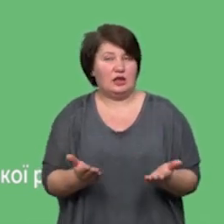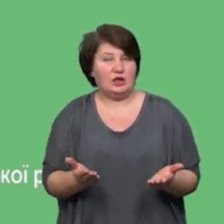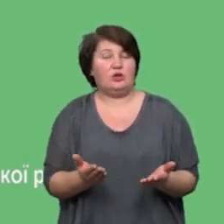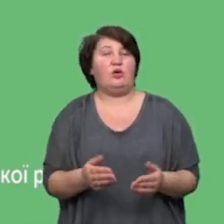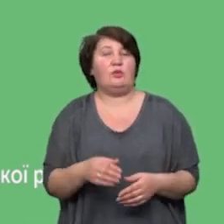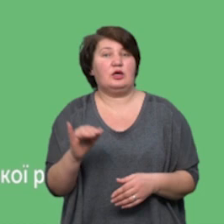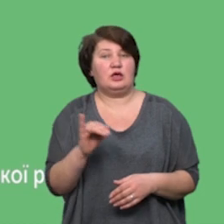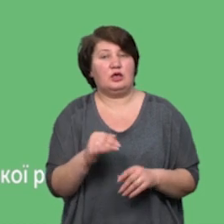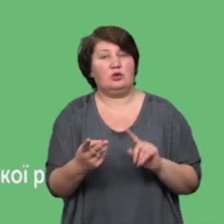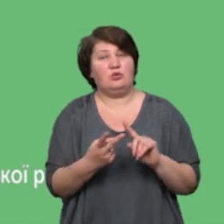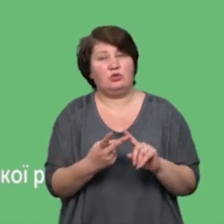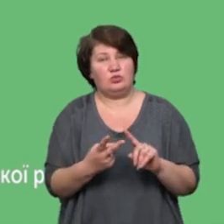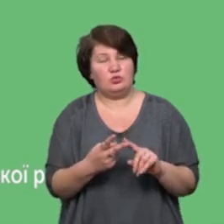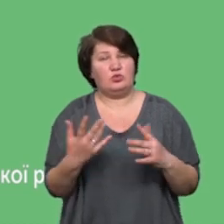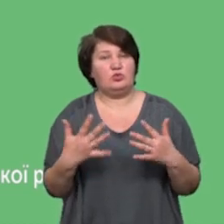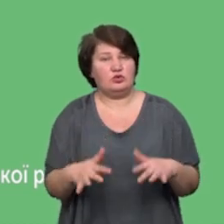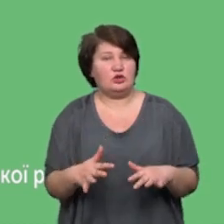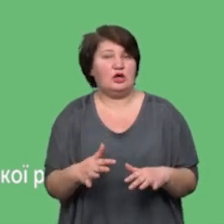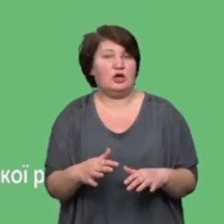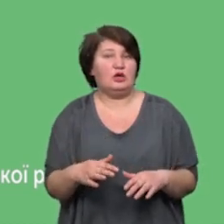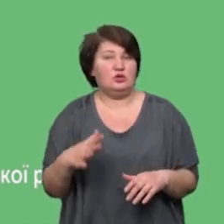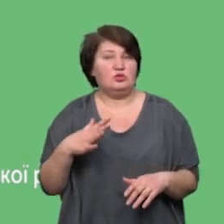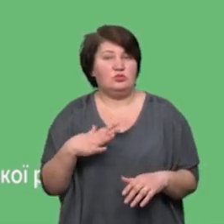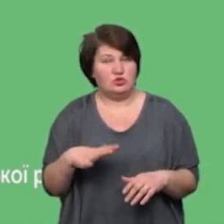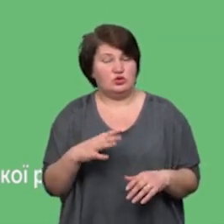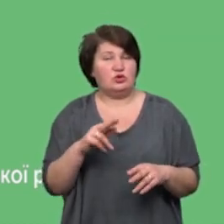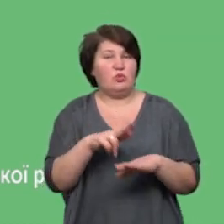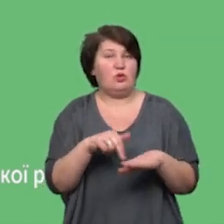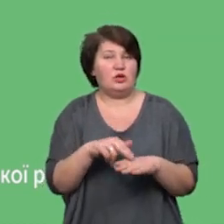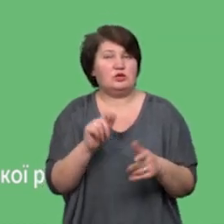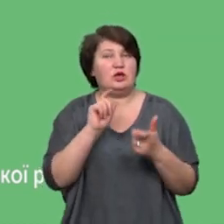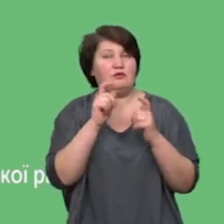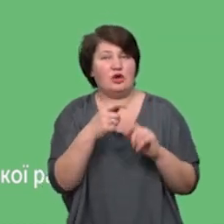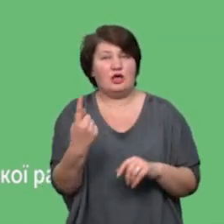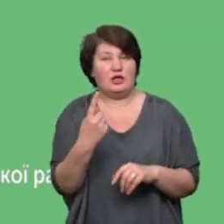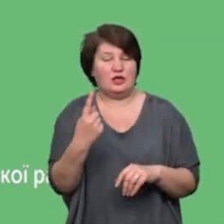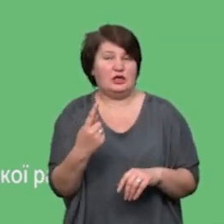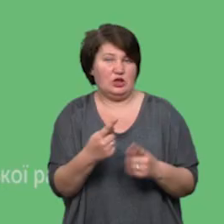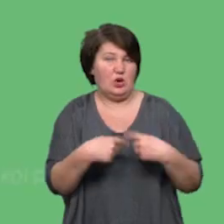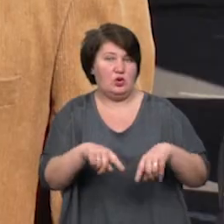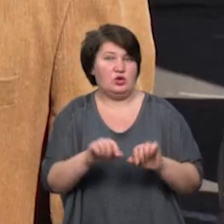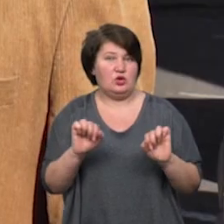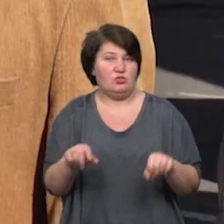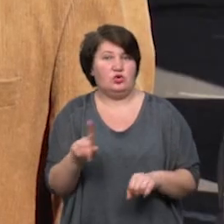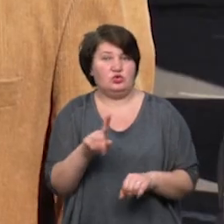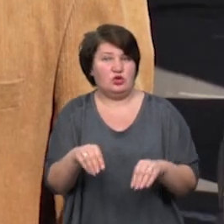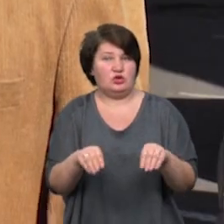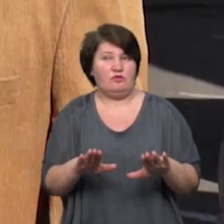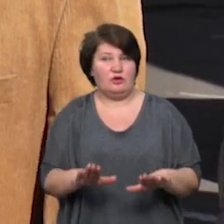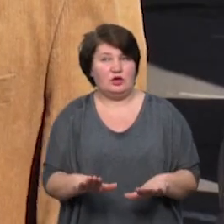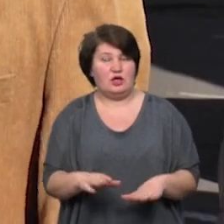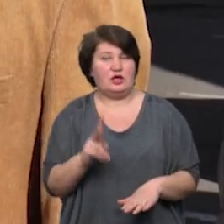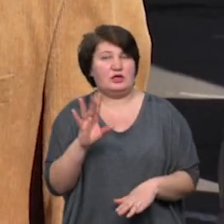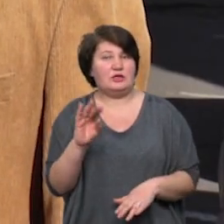там ліквідували. Власне, ми змушені були в поліцію звернутися, єдиний орган, який може зараз вступити. Краєзнавець